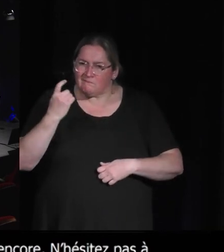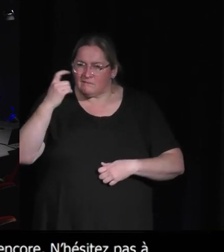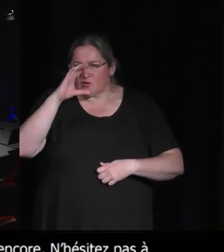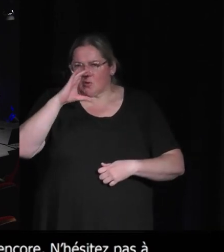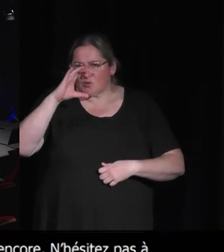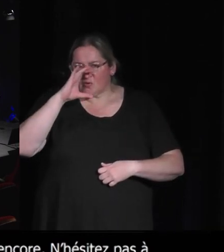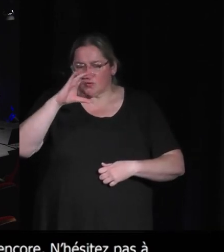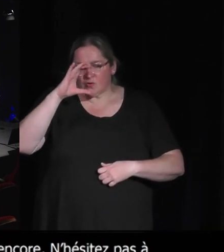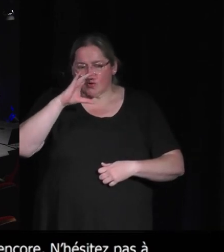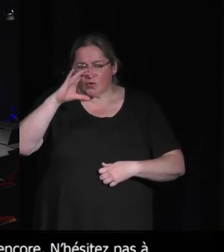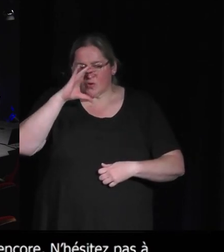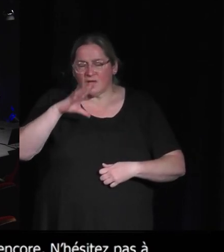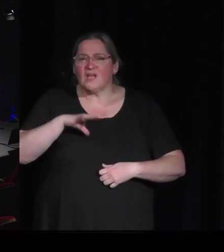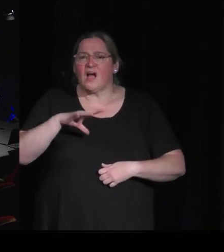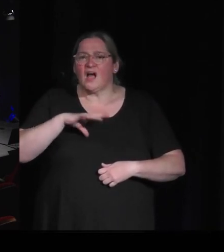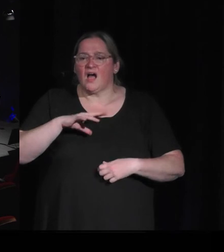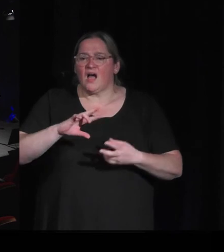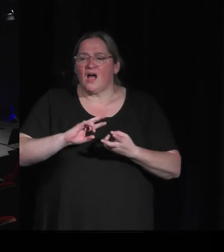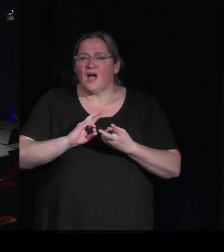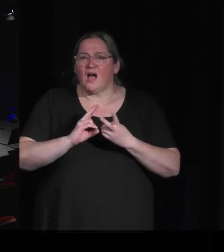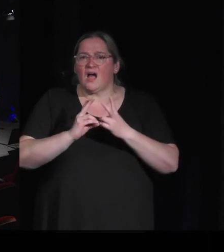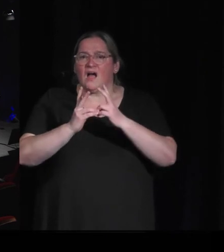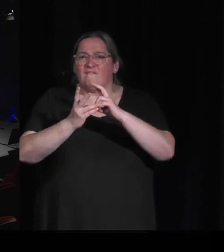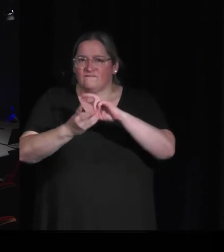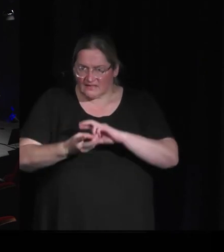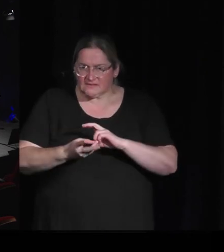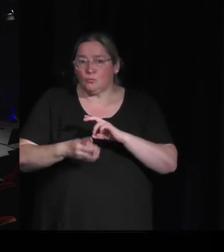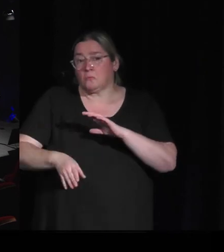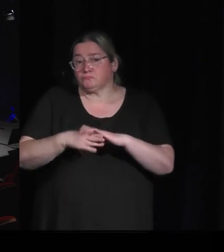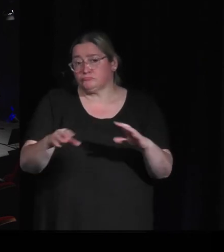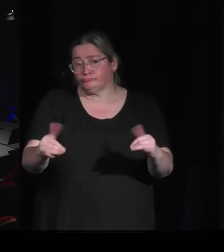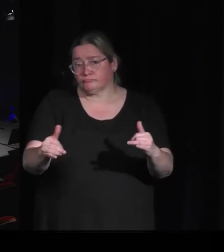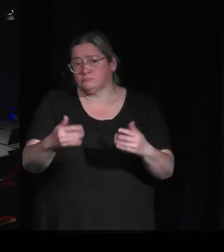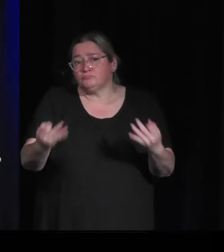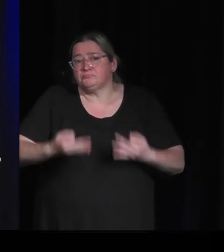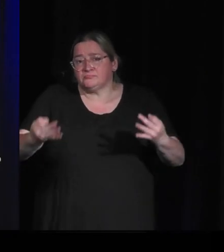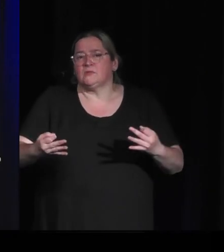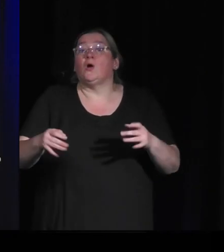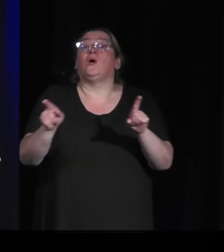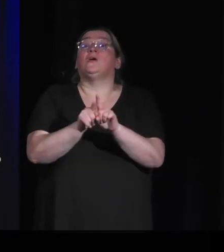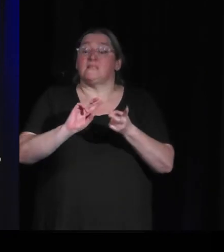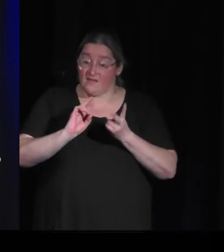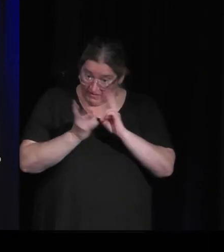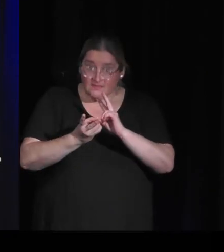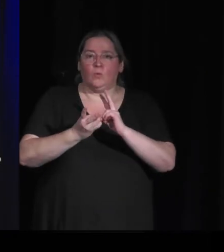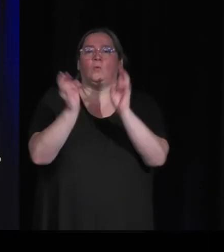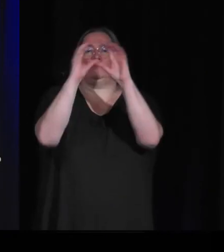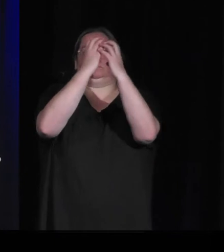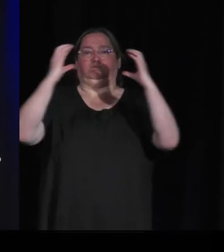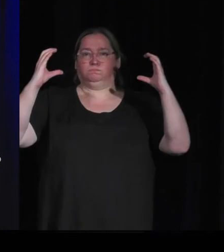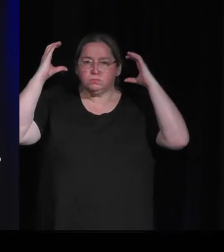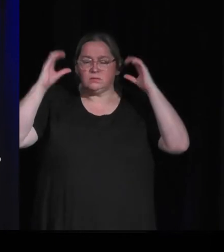Foldit en comparaison avec la version en réalité virtuelle ? Alors... Des ventes, des